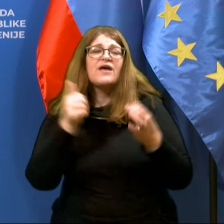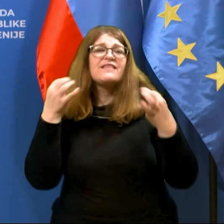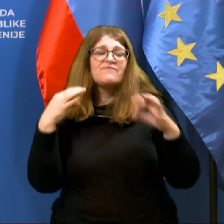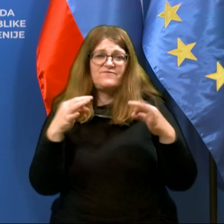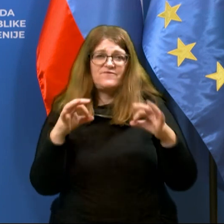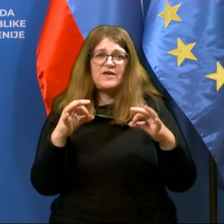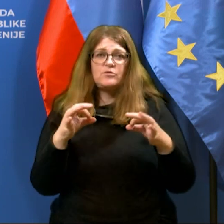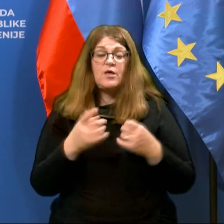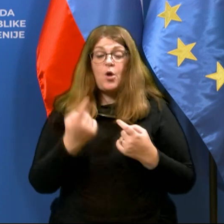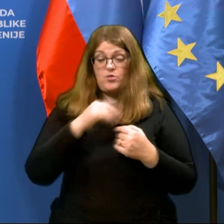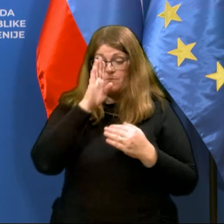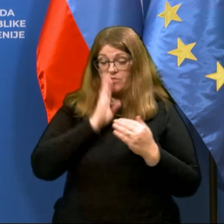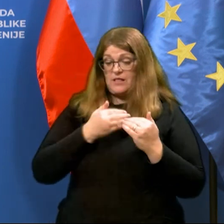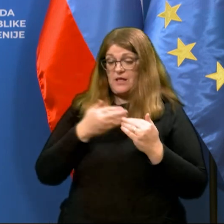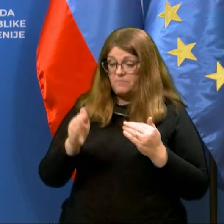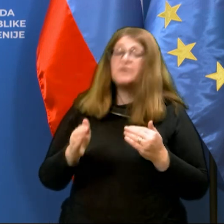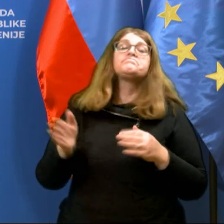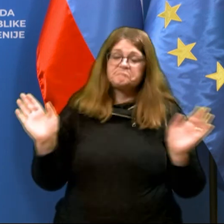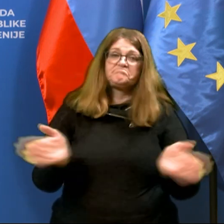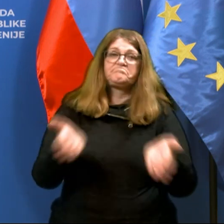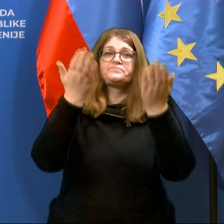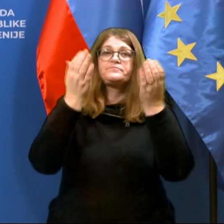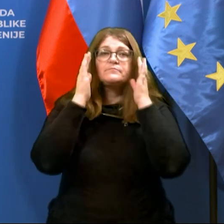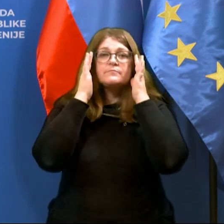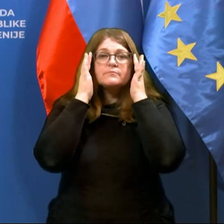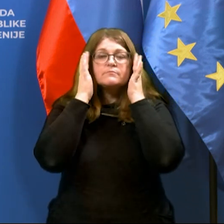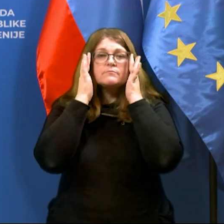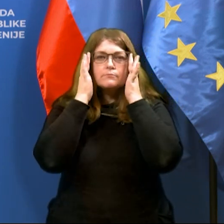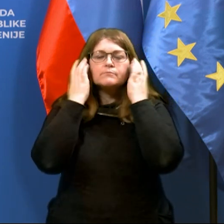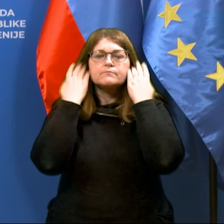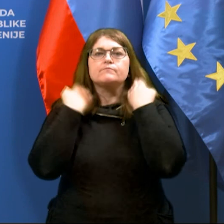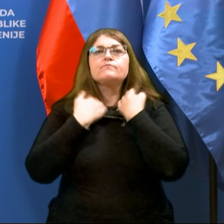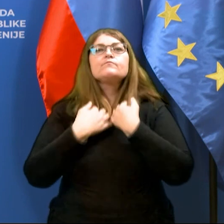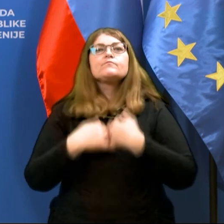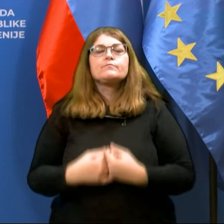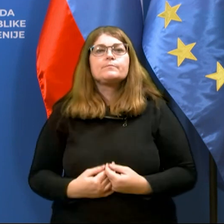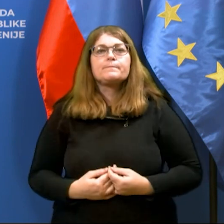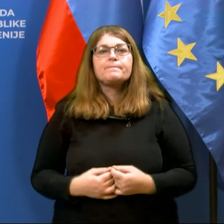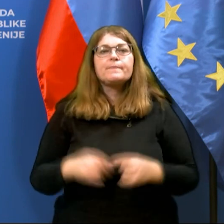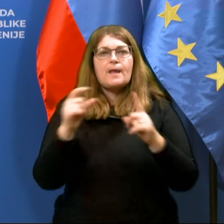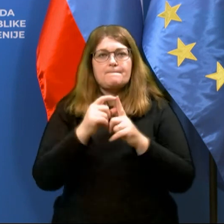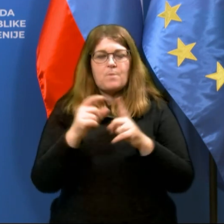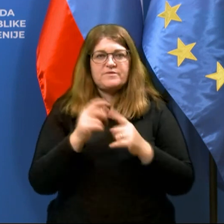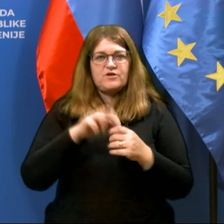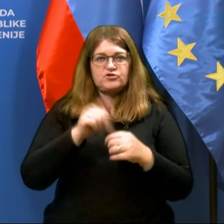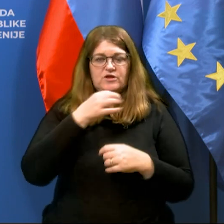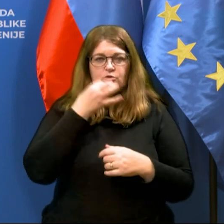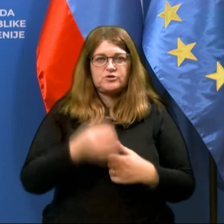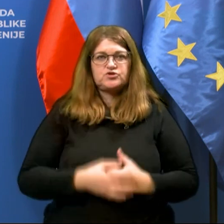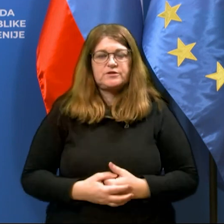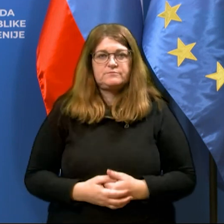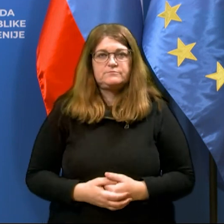s pondelkom, pa bo zadeva sproščena. Hvala. Novinarka Katarina Matejčič iz Poptev ima še eno vprašanje.